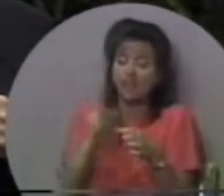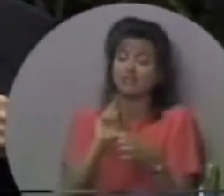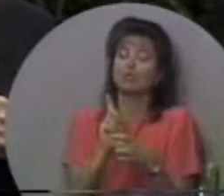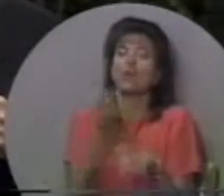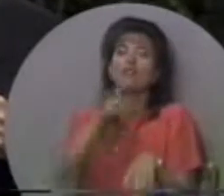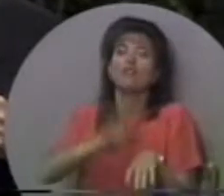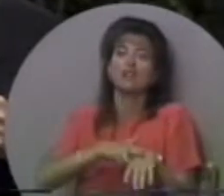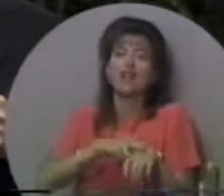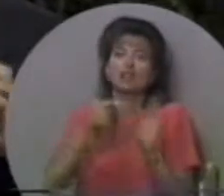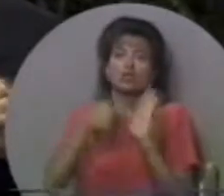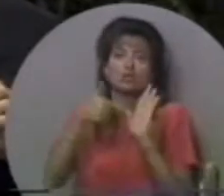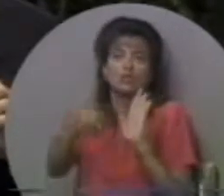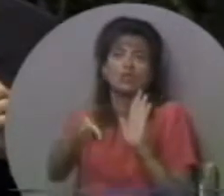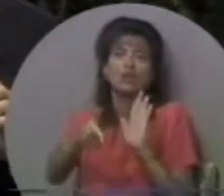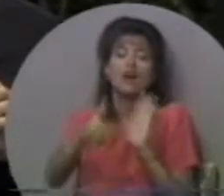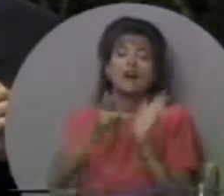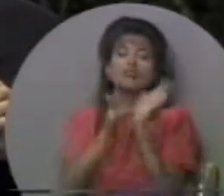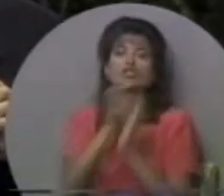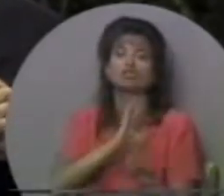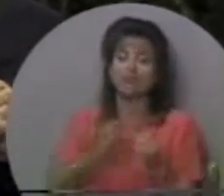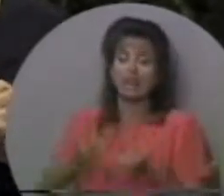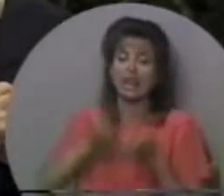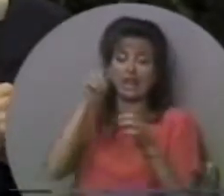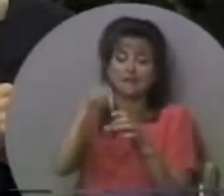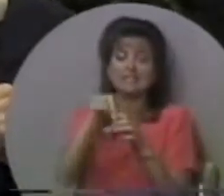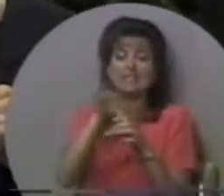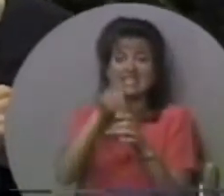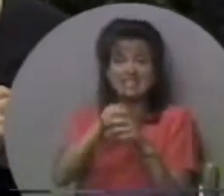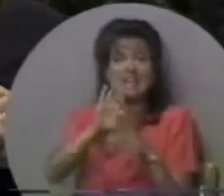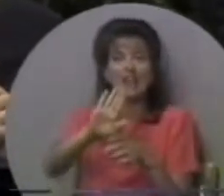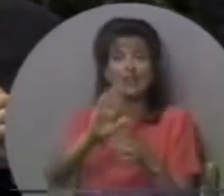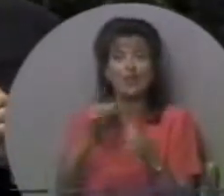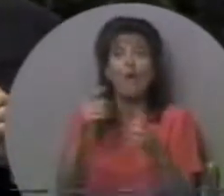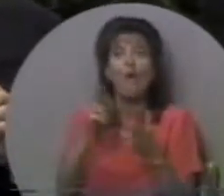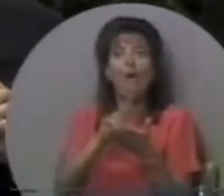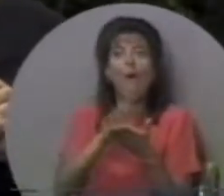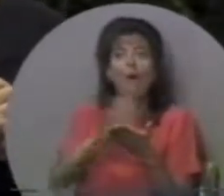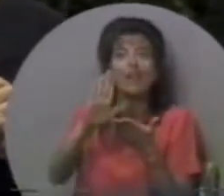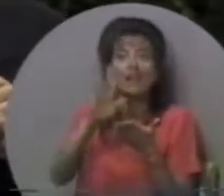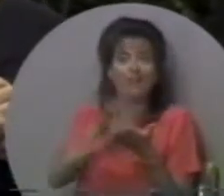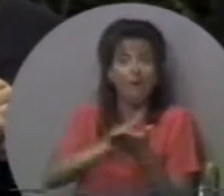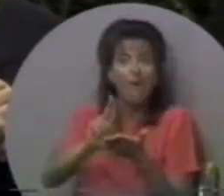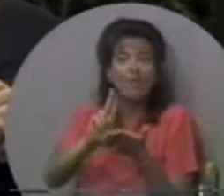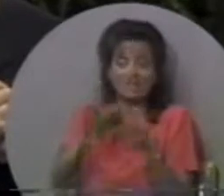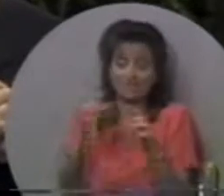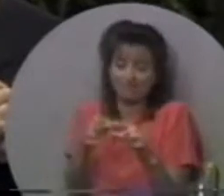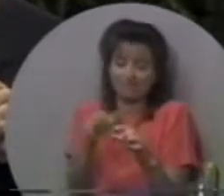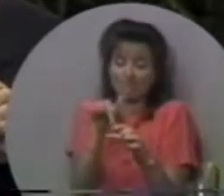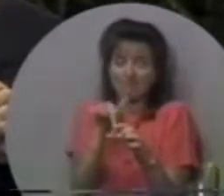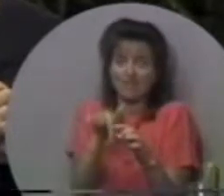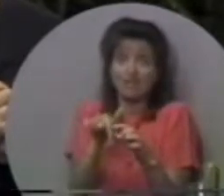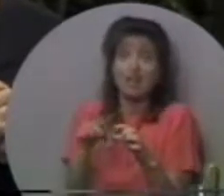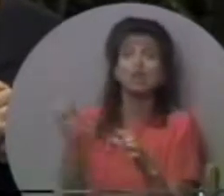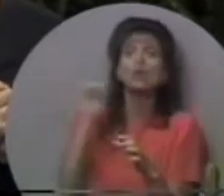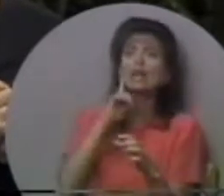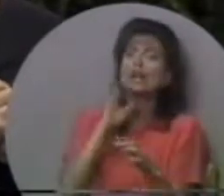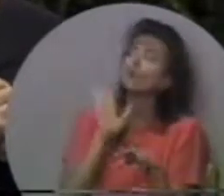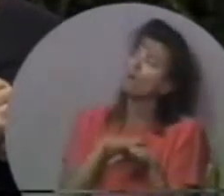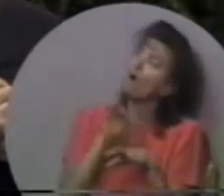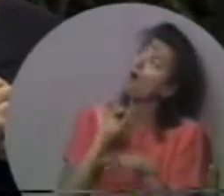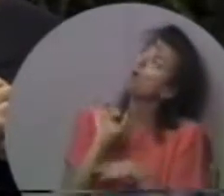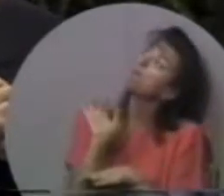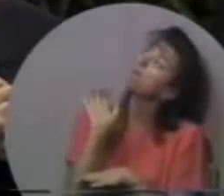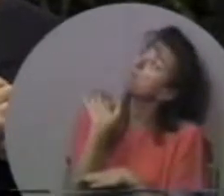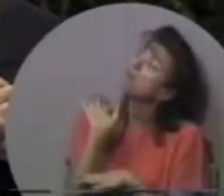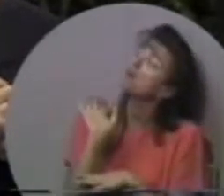природа і в відображення Ісуса Христа живе. Це ваше святе святих. І це, де ви